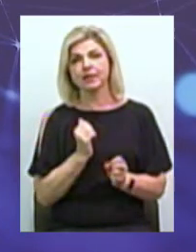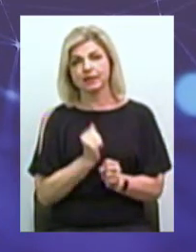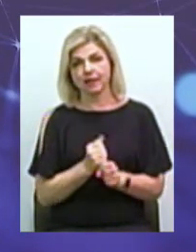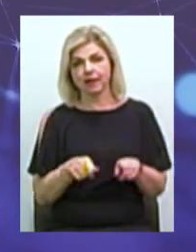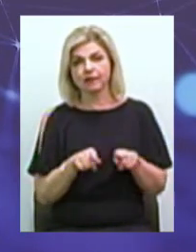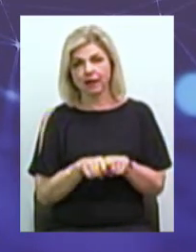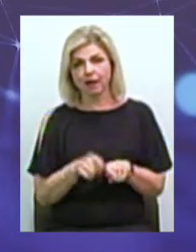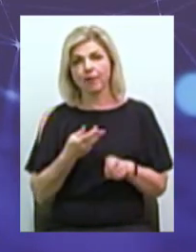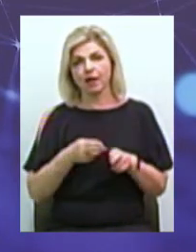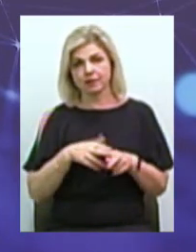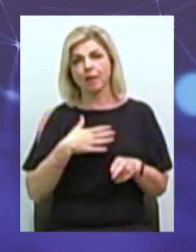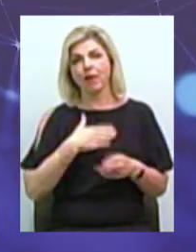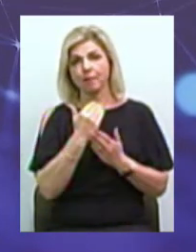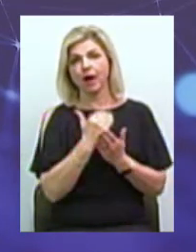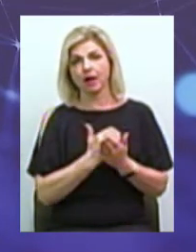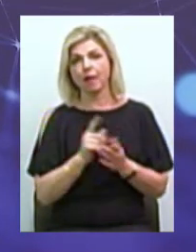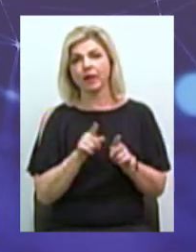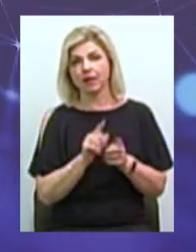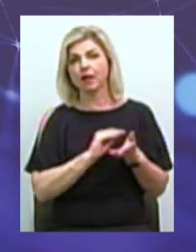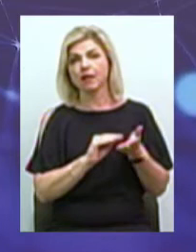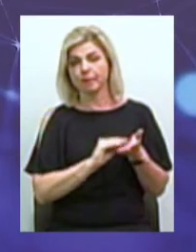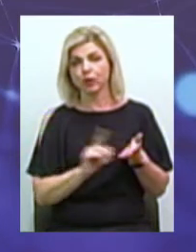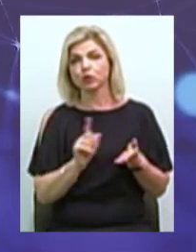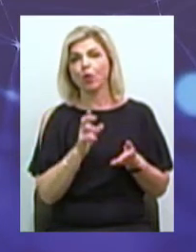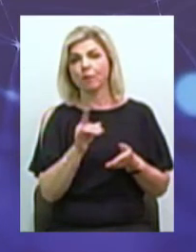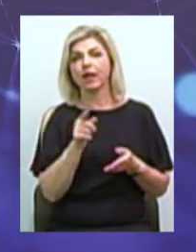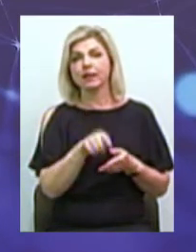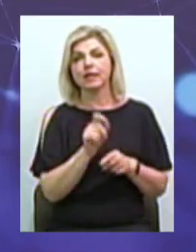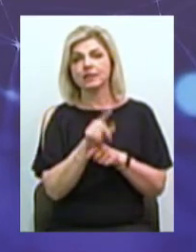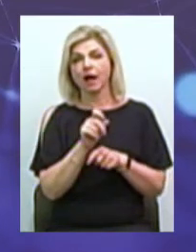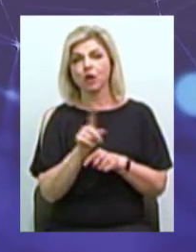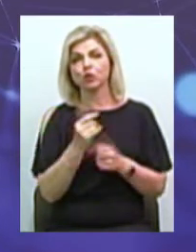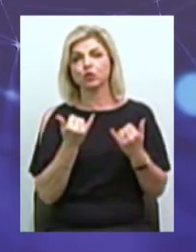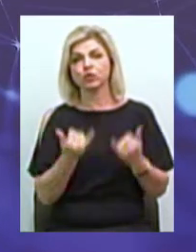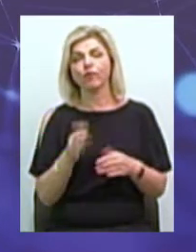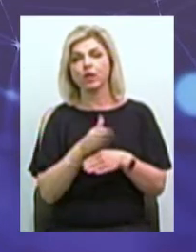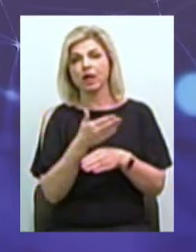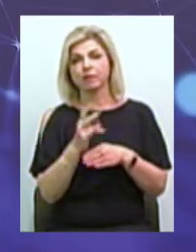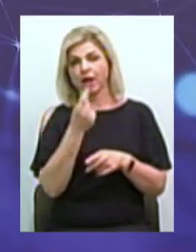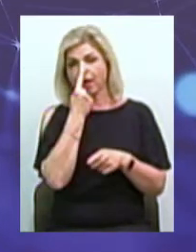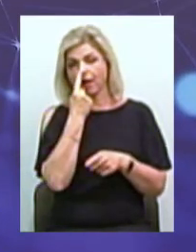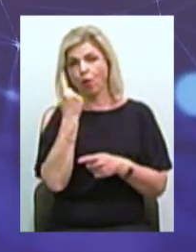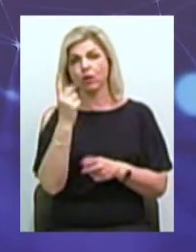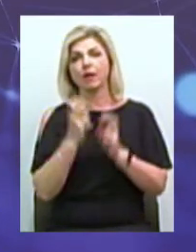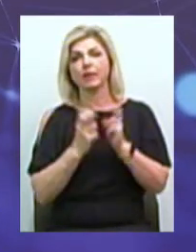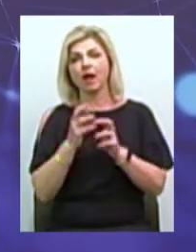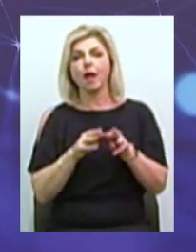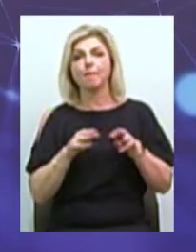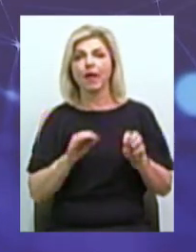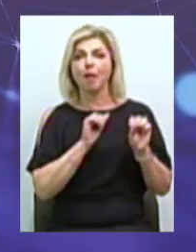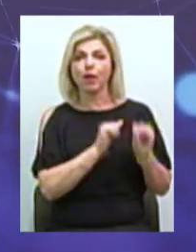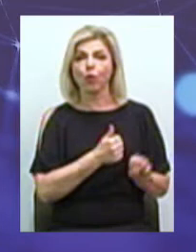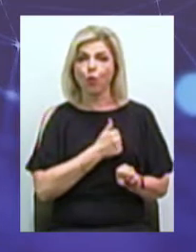образом, це в моєй програмі також написано щоб ті закази, які сьогодні розпреділяються тільки на одні і ті ж підприємства Мінооборони і Міноструктури